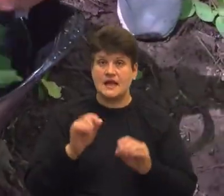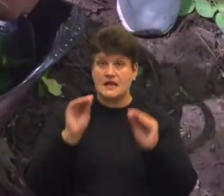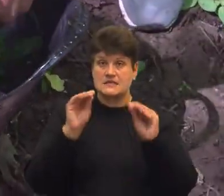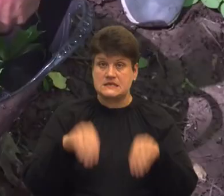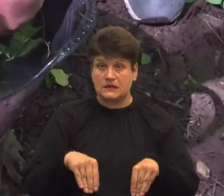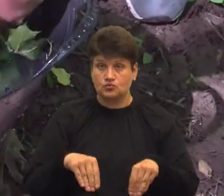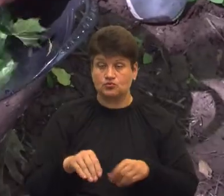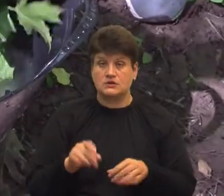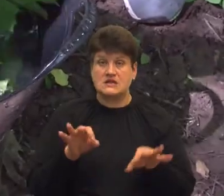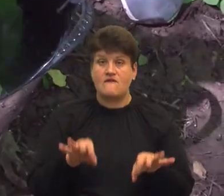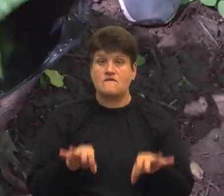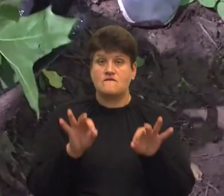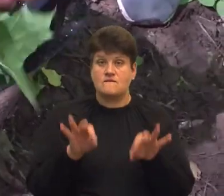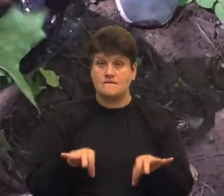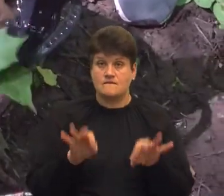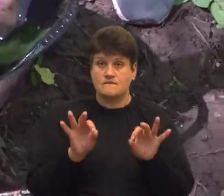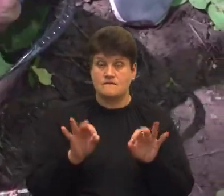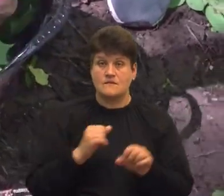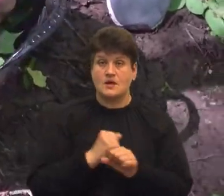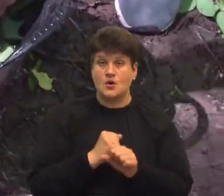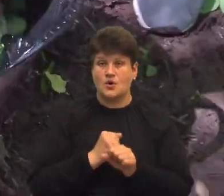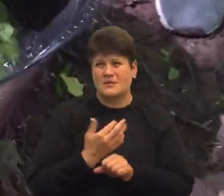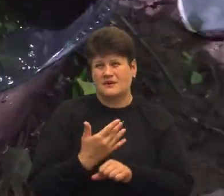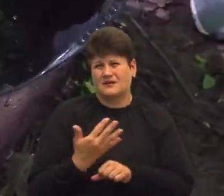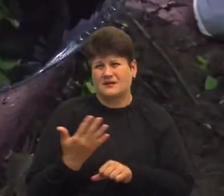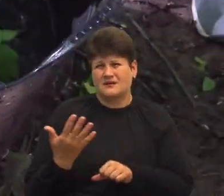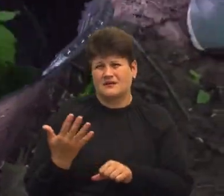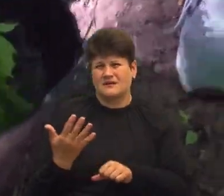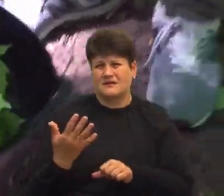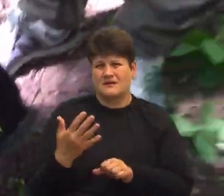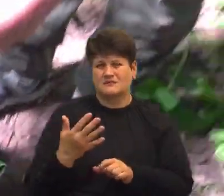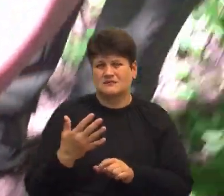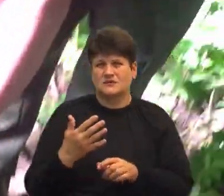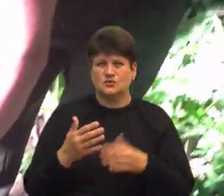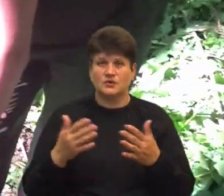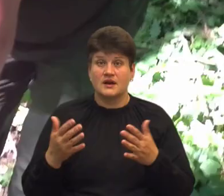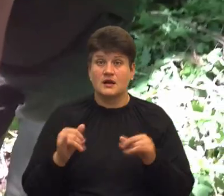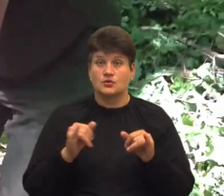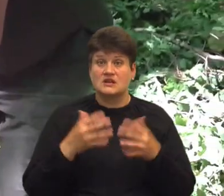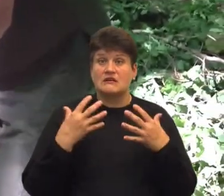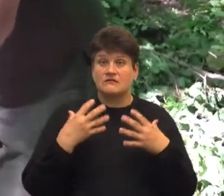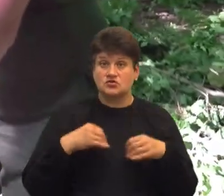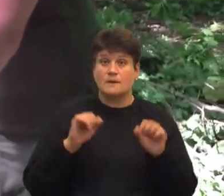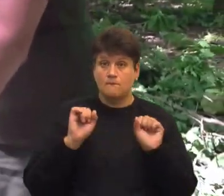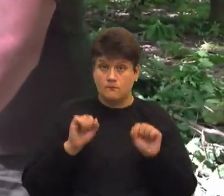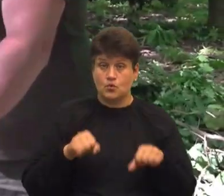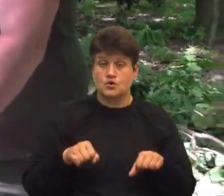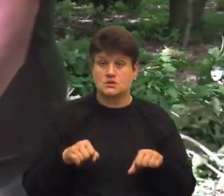у розчин, робимо декілька рухів і тоді вже ми зможемо його